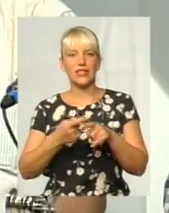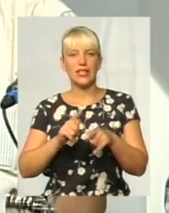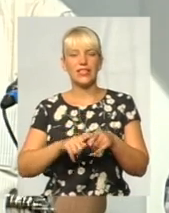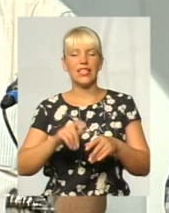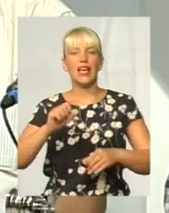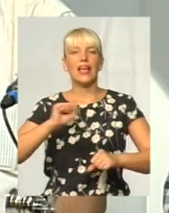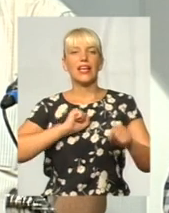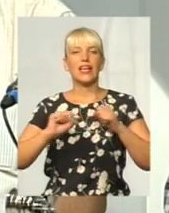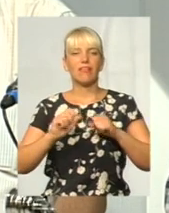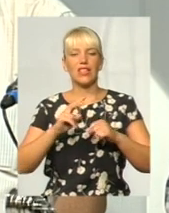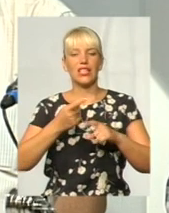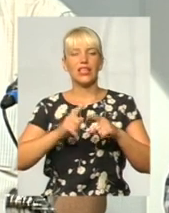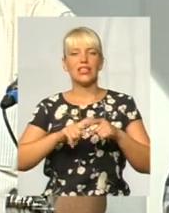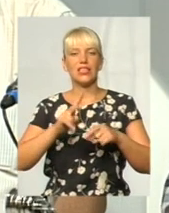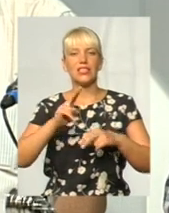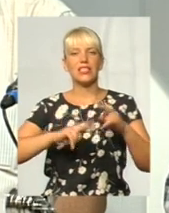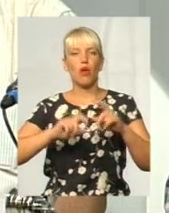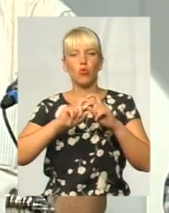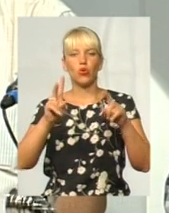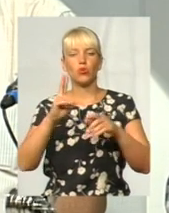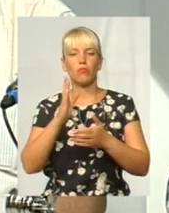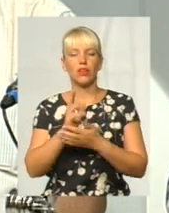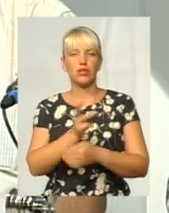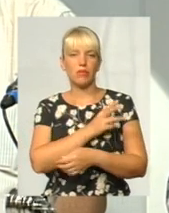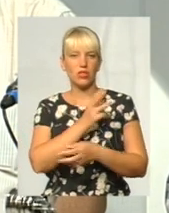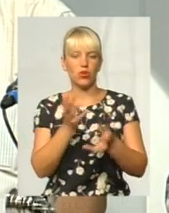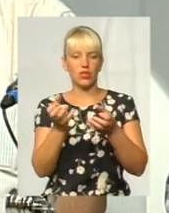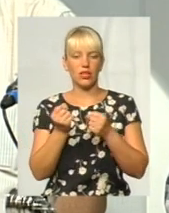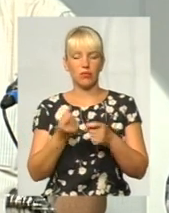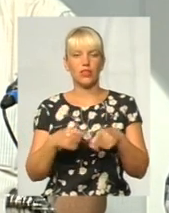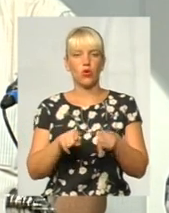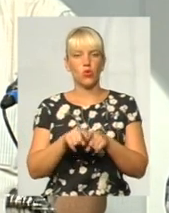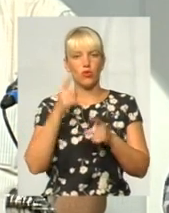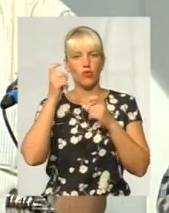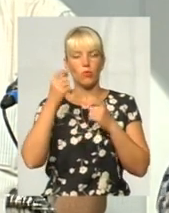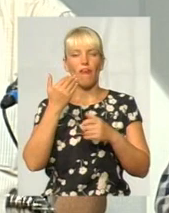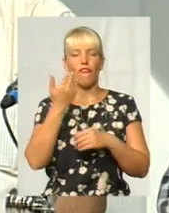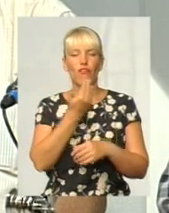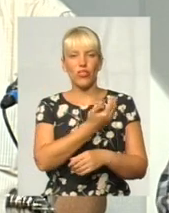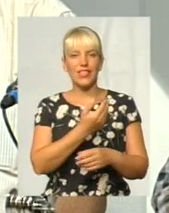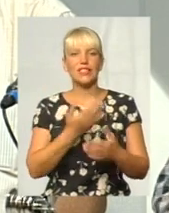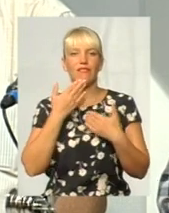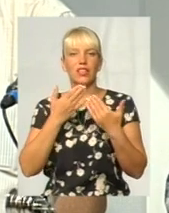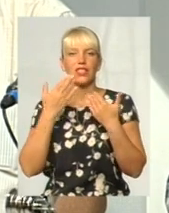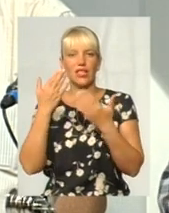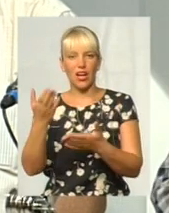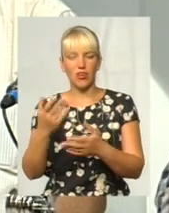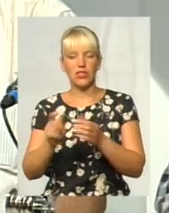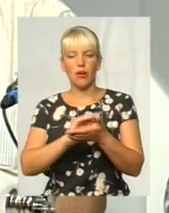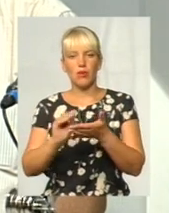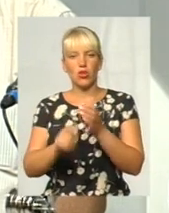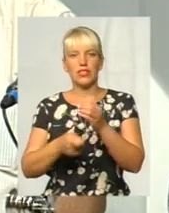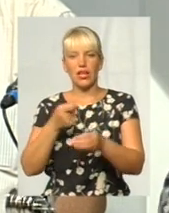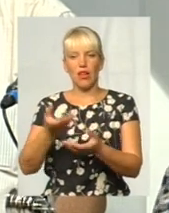забудовники, які мають бажання отримати відповідні інформації, вони звертаються до органів, пишуть відповідні заяви, проплачують кошти, отримують